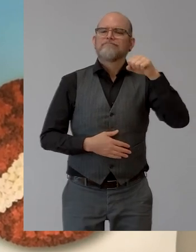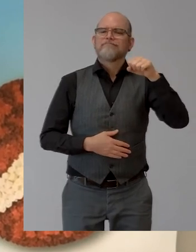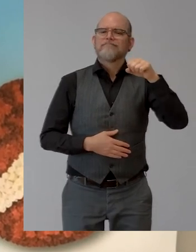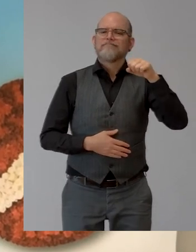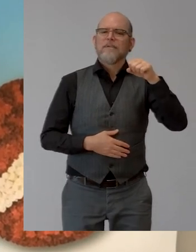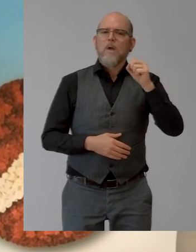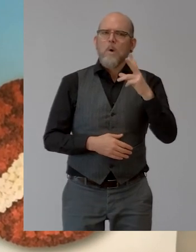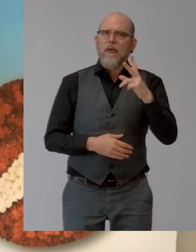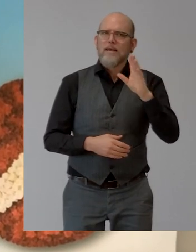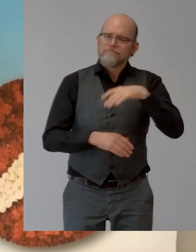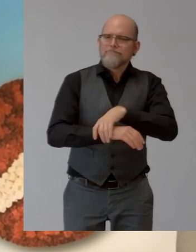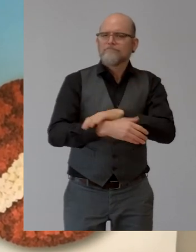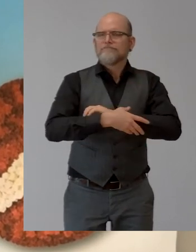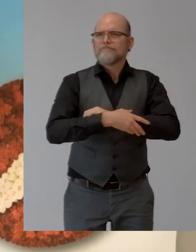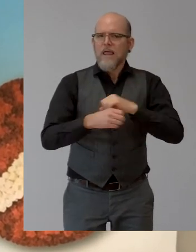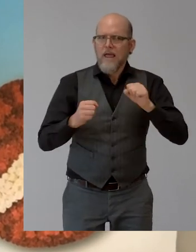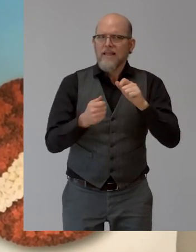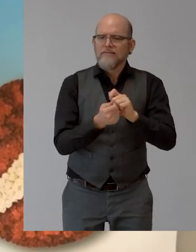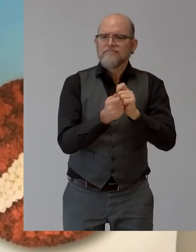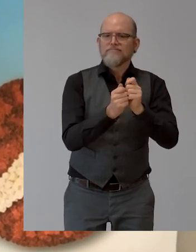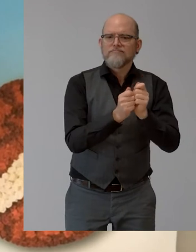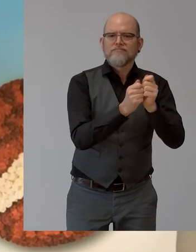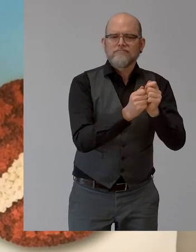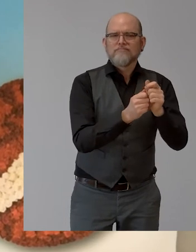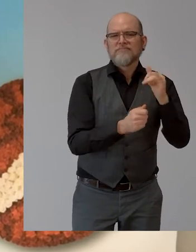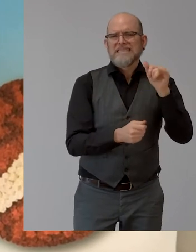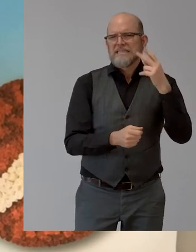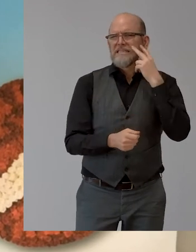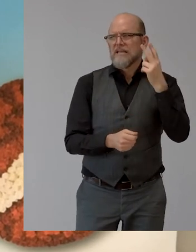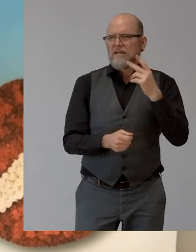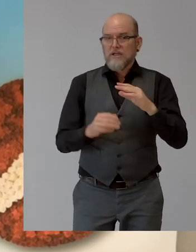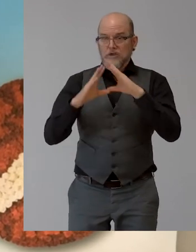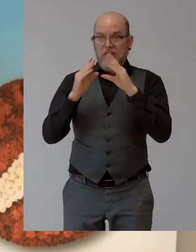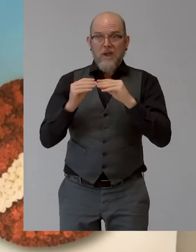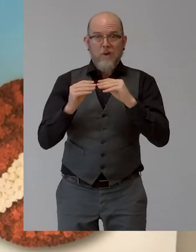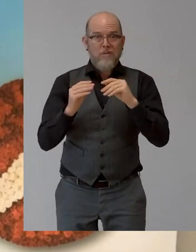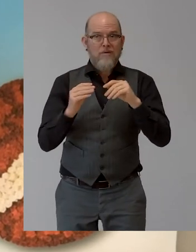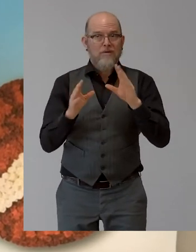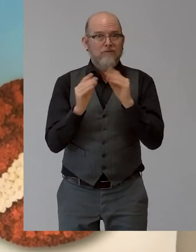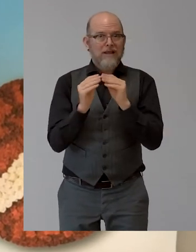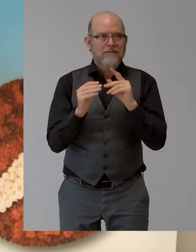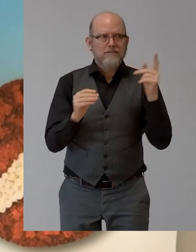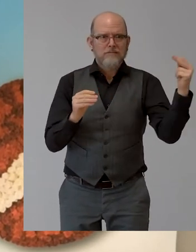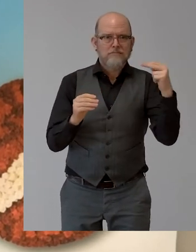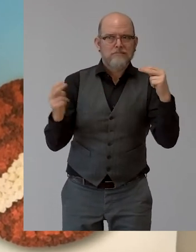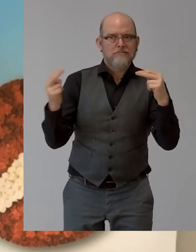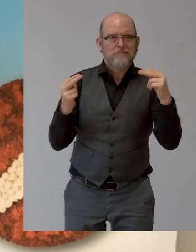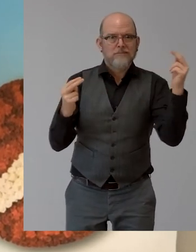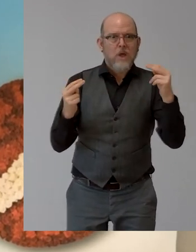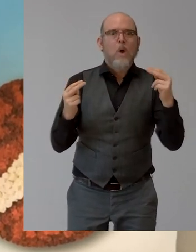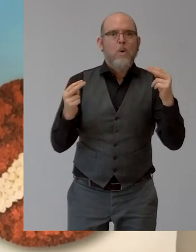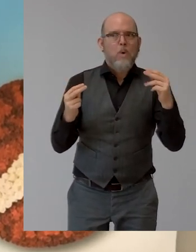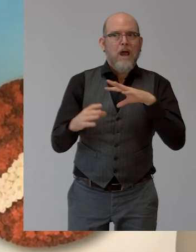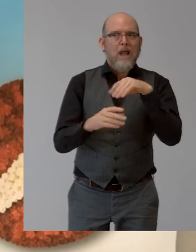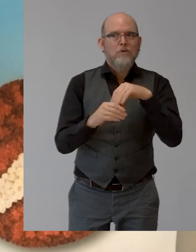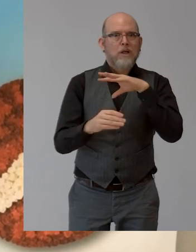different partners. But, again, I have the impression that more and more CEOs see inclusion as an important topic